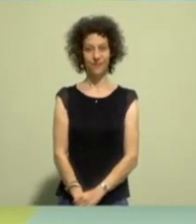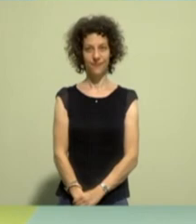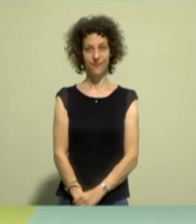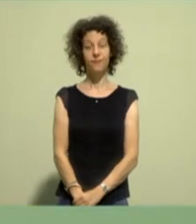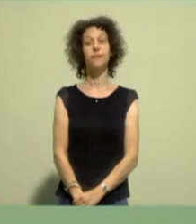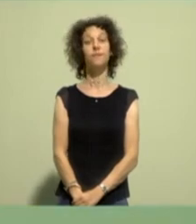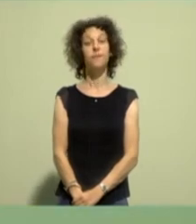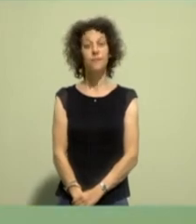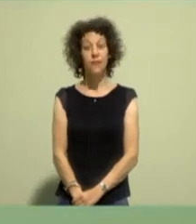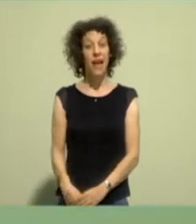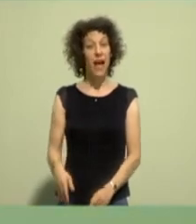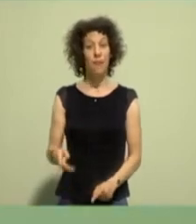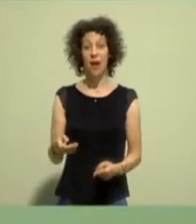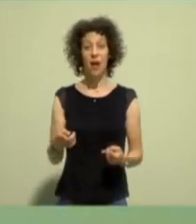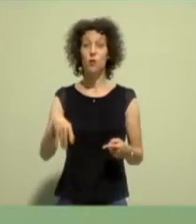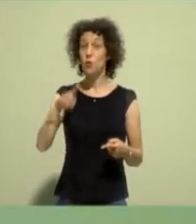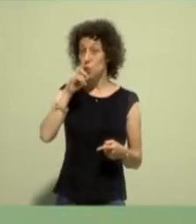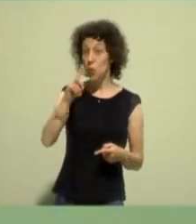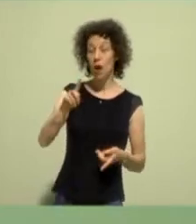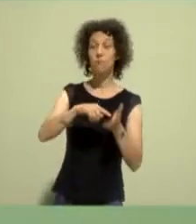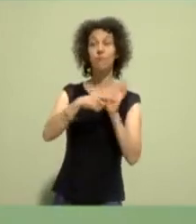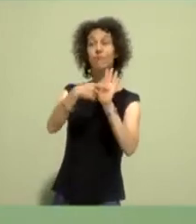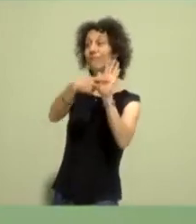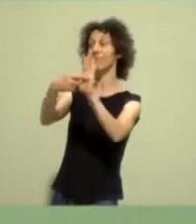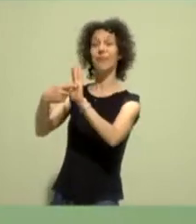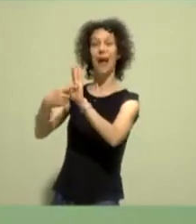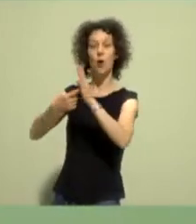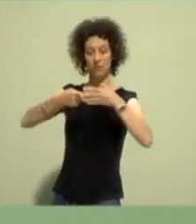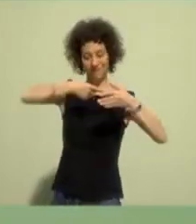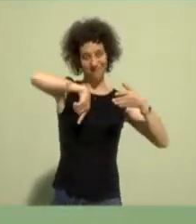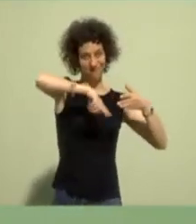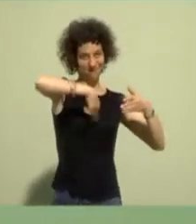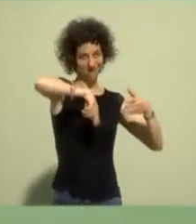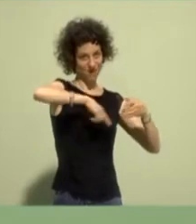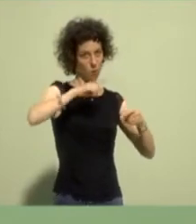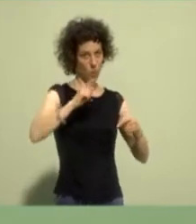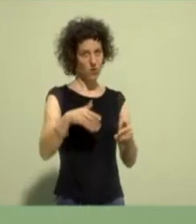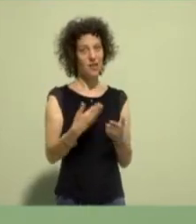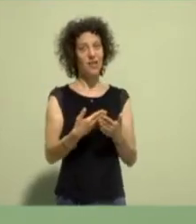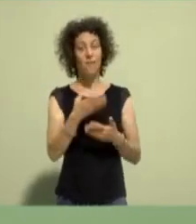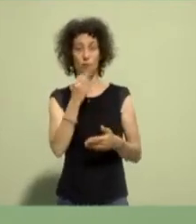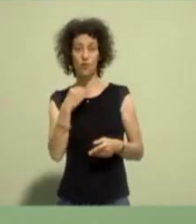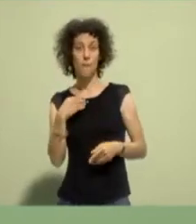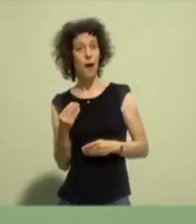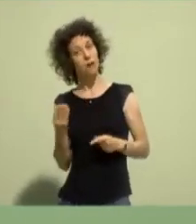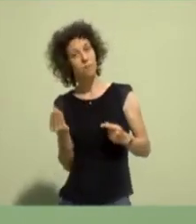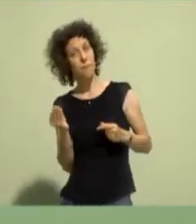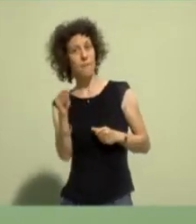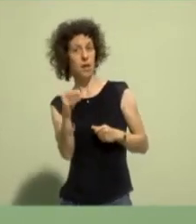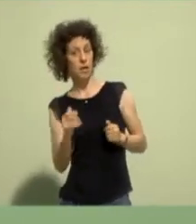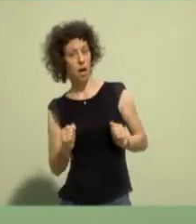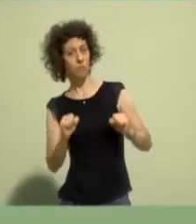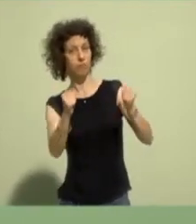Doch das dürfen wir nicht nur nach außen hin, wir müssen uns auch nach innen leben. Deshalb möchte ich meinen Beitrag dazu leisten, das